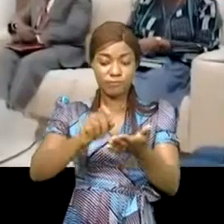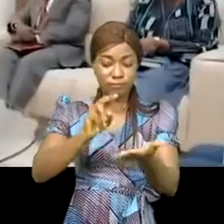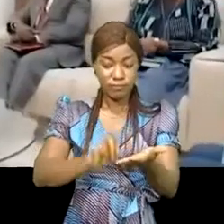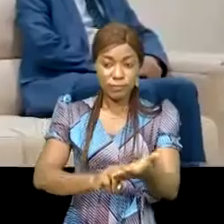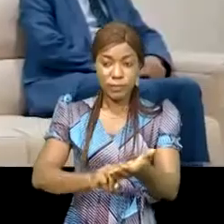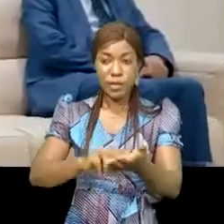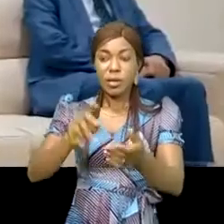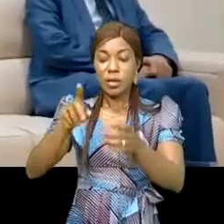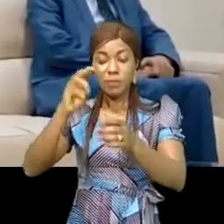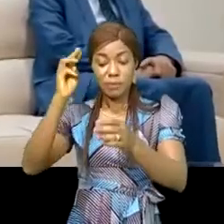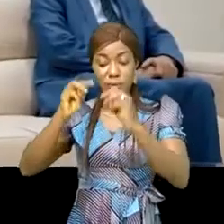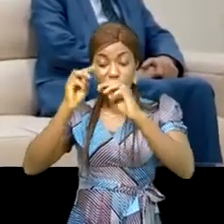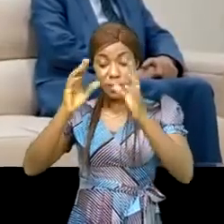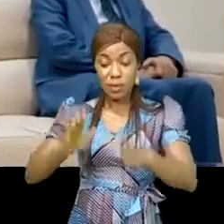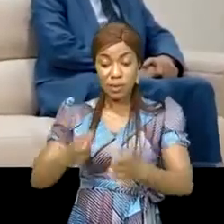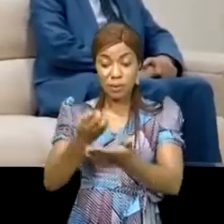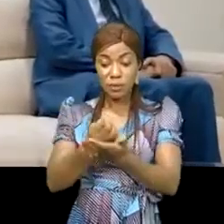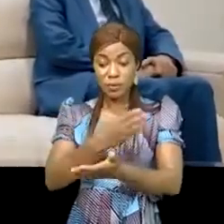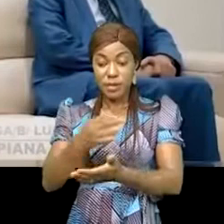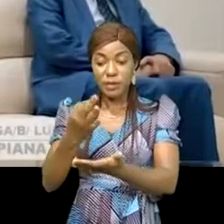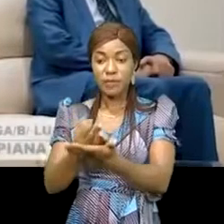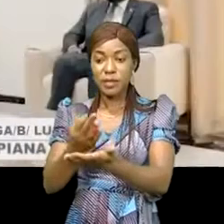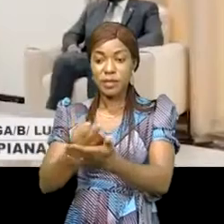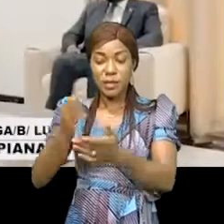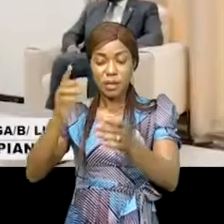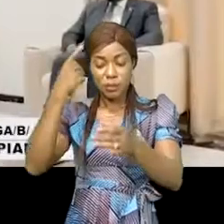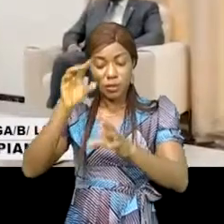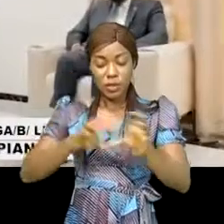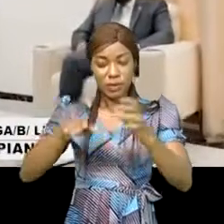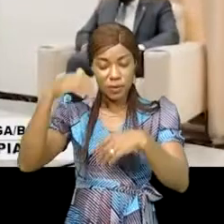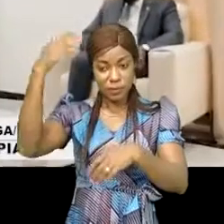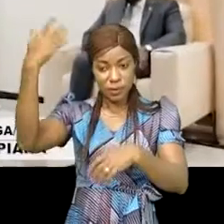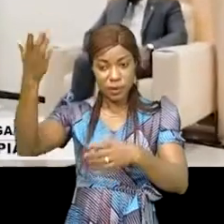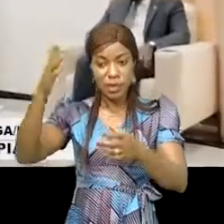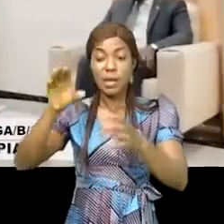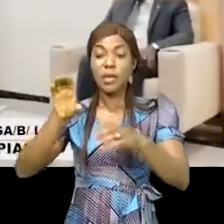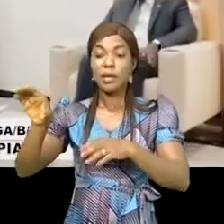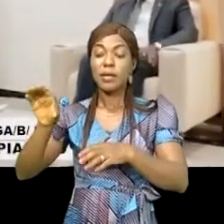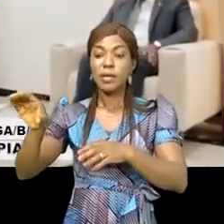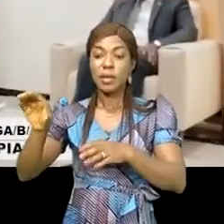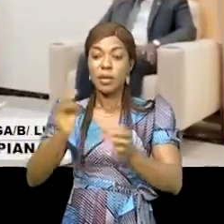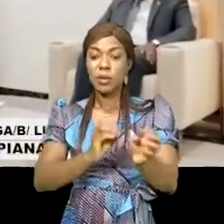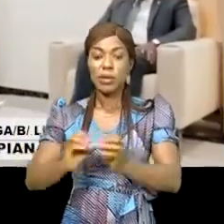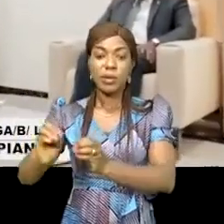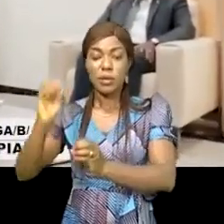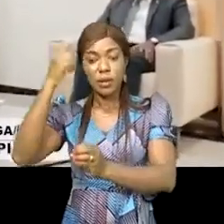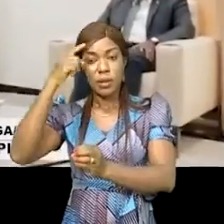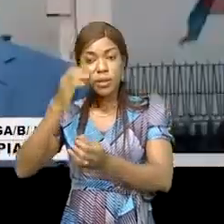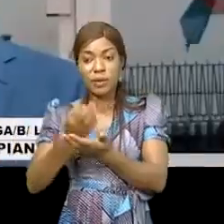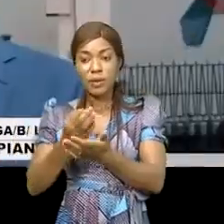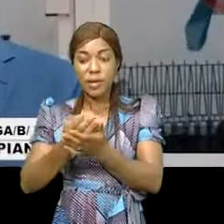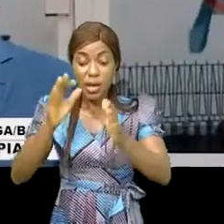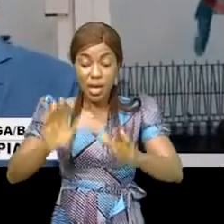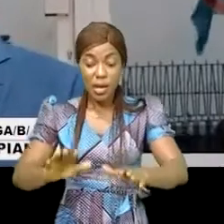avec le ministère de l'économie et des finances pour les actions futures de cette banque et du groupe des coordinations des institutions financières